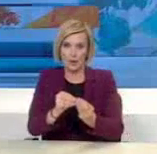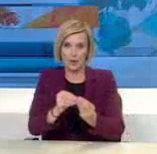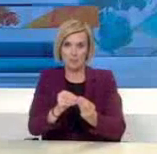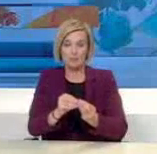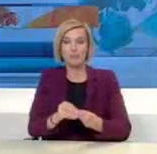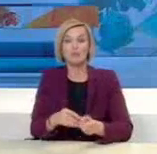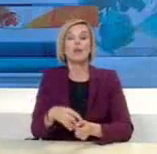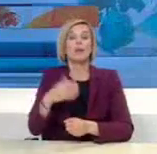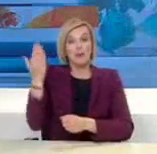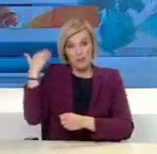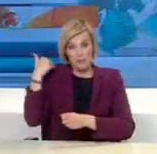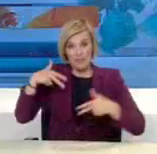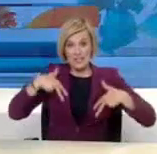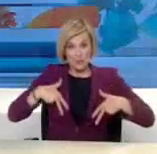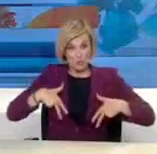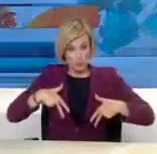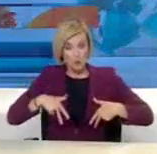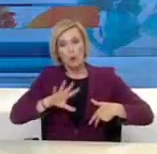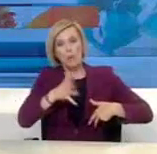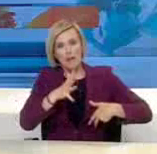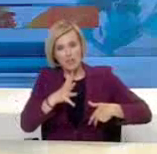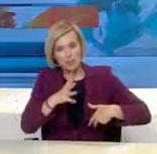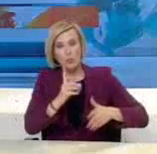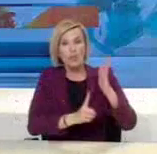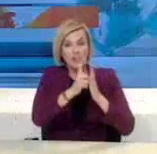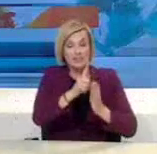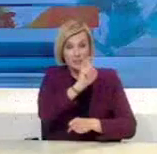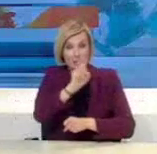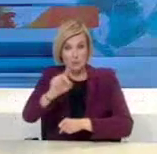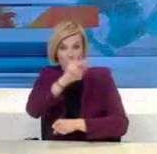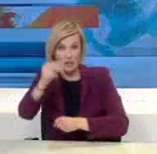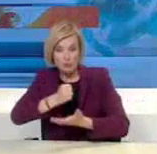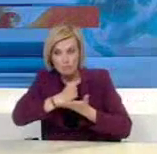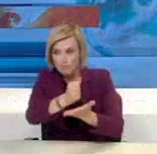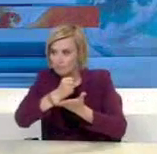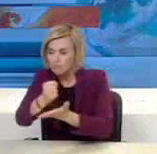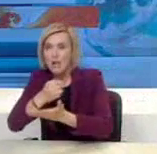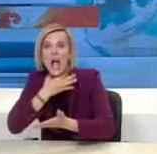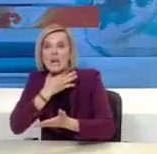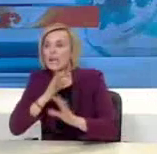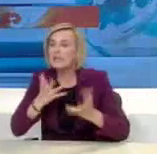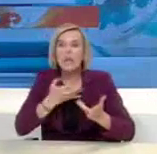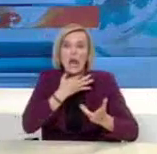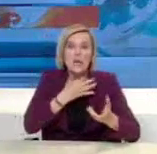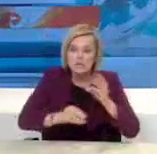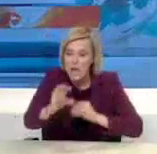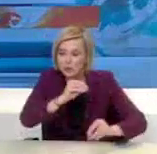εκατομμύρια ευρώ της περιφέρειας και με 11 εκατομμύρια ευρώ περίπου τους δήμους της χώρας για την κάλυψη των πρώτων άμεσων επίγουσων αναγκών.